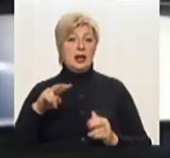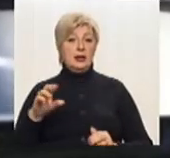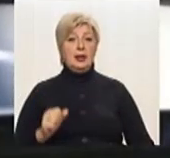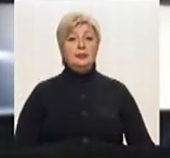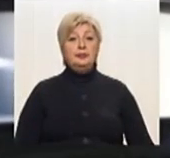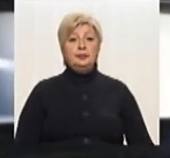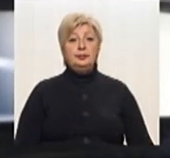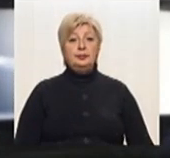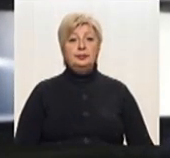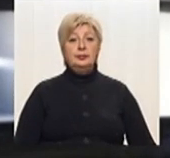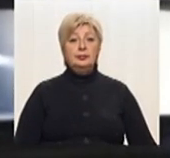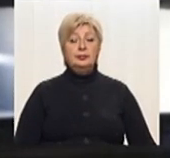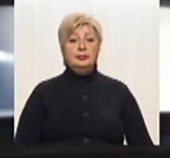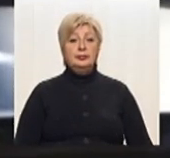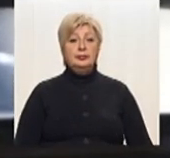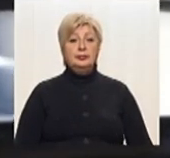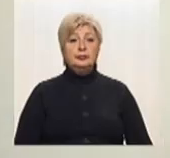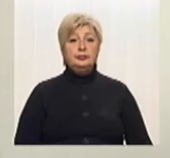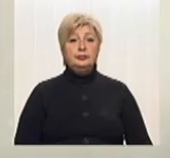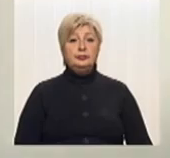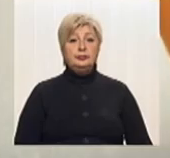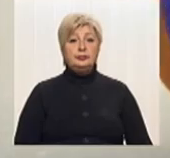Олексій Коренєв, новини 51-го.